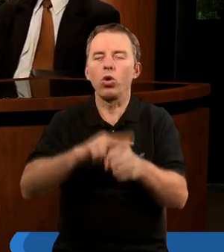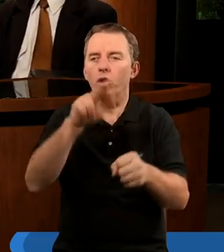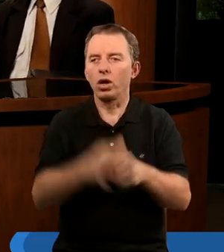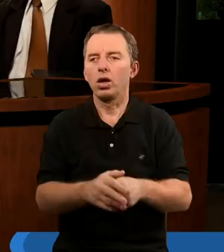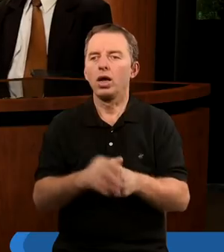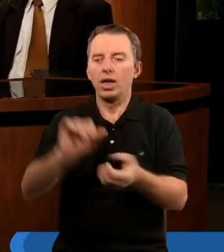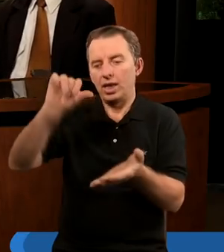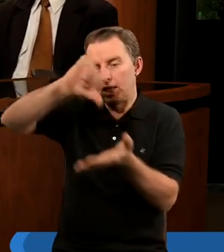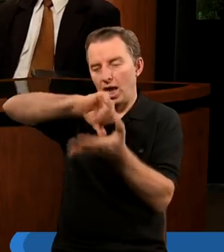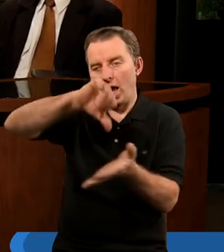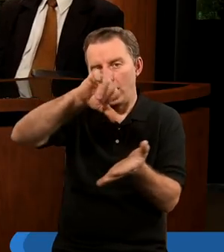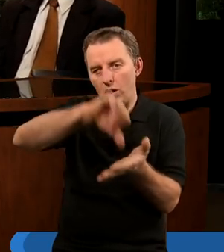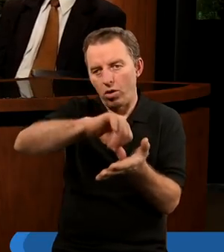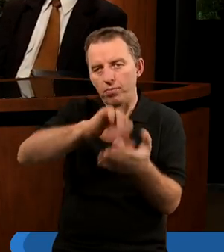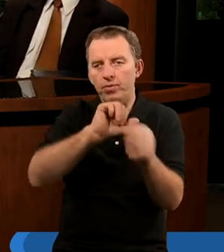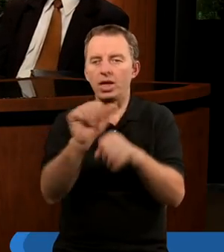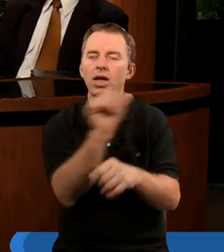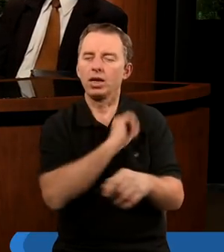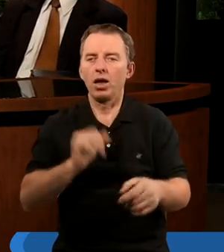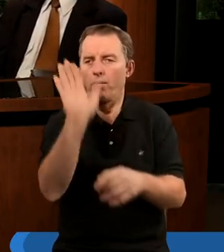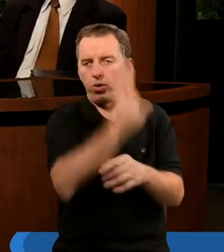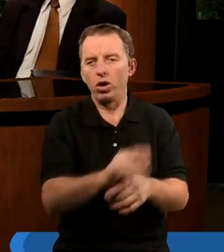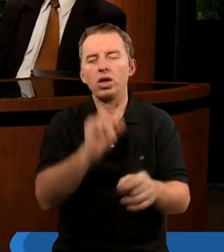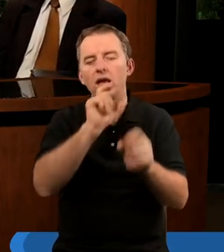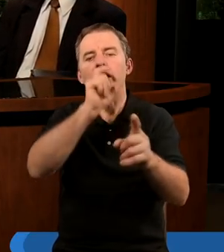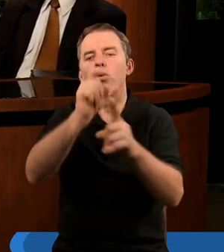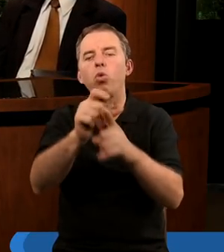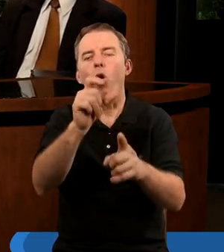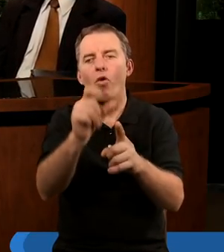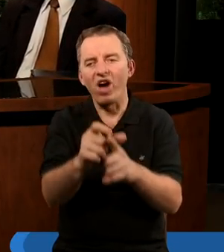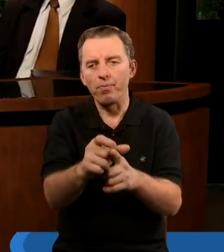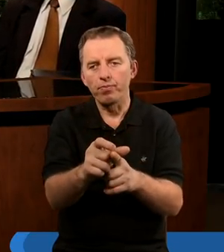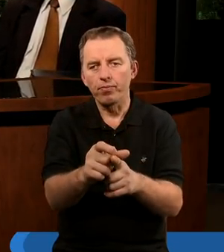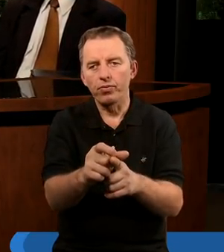centrum jest Bóg, który jest Słowem